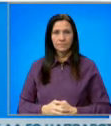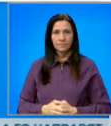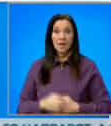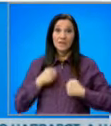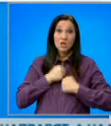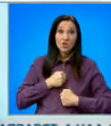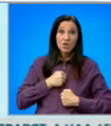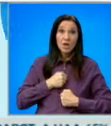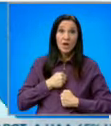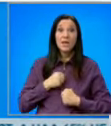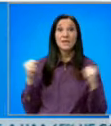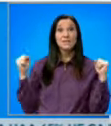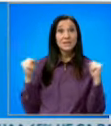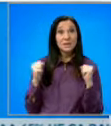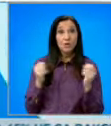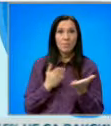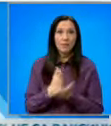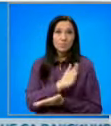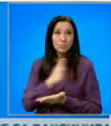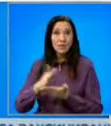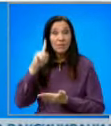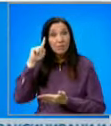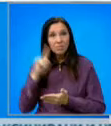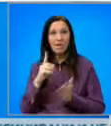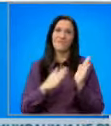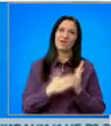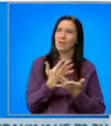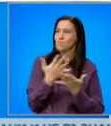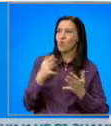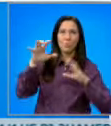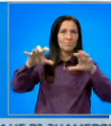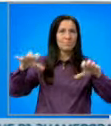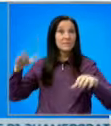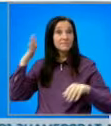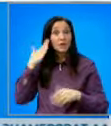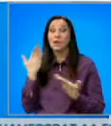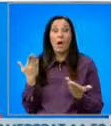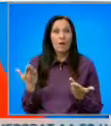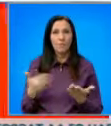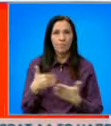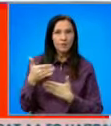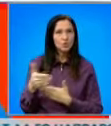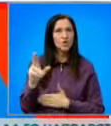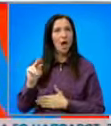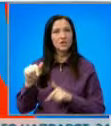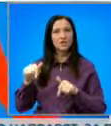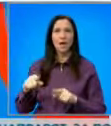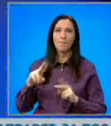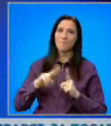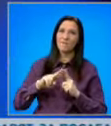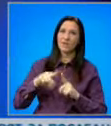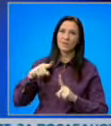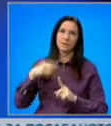За съжаление, рязкото застудяване през последните дни е факт на много места в страната. Какво предстои? Ще ни каже сега Павлета